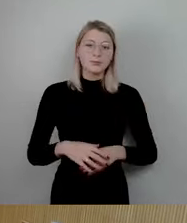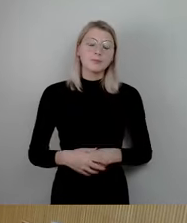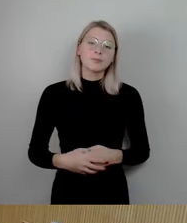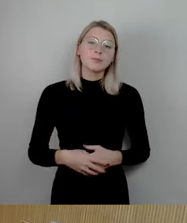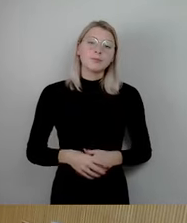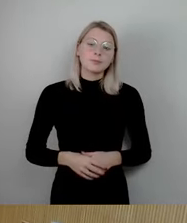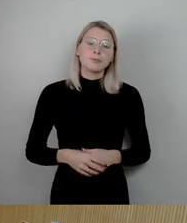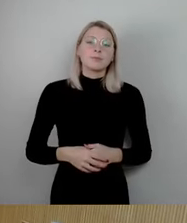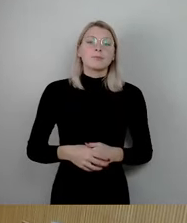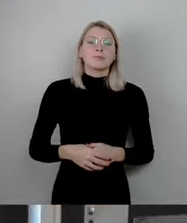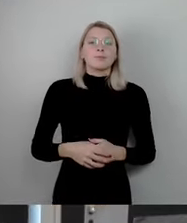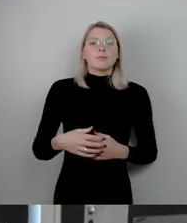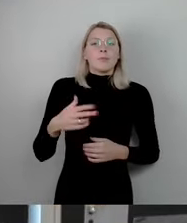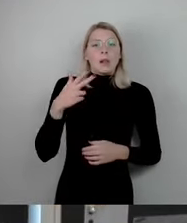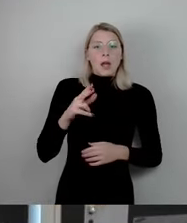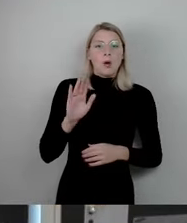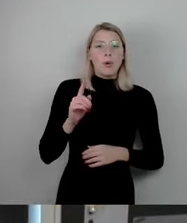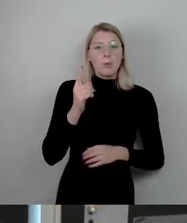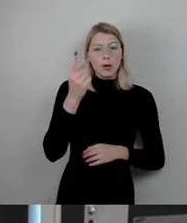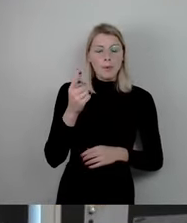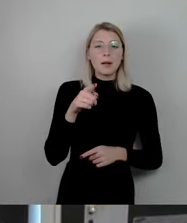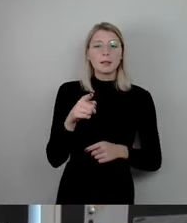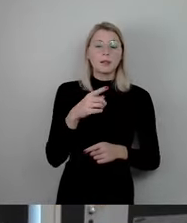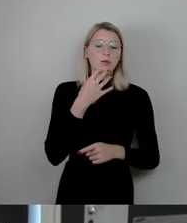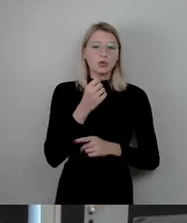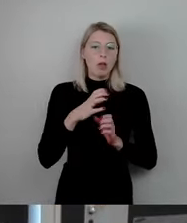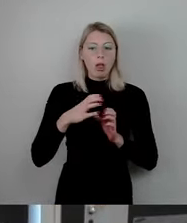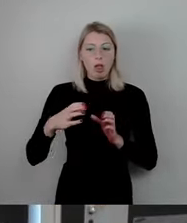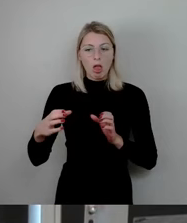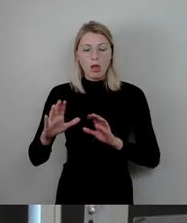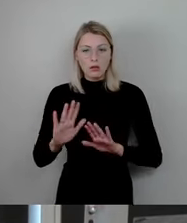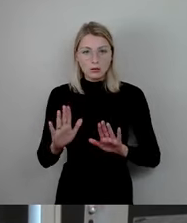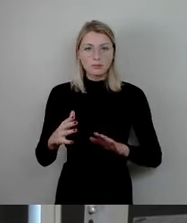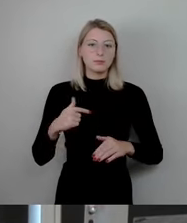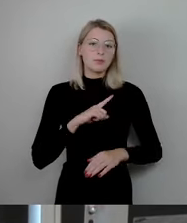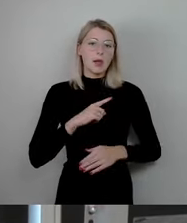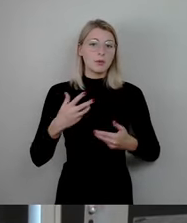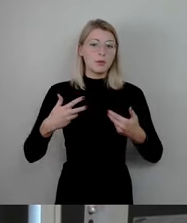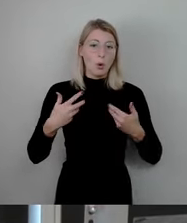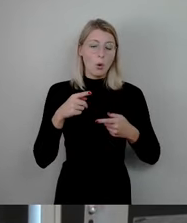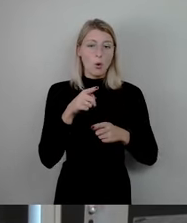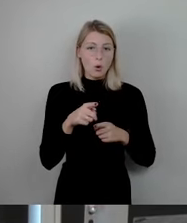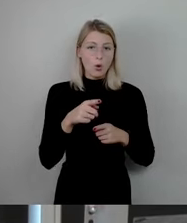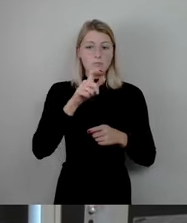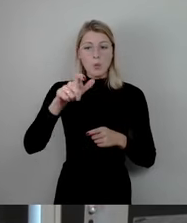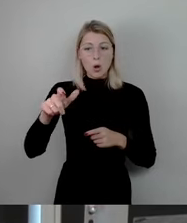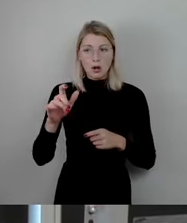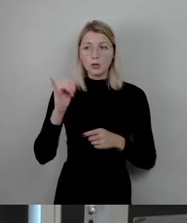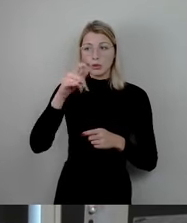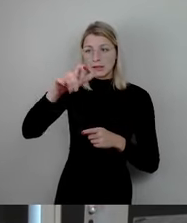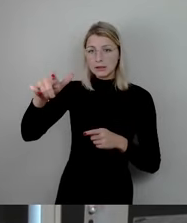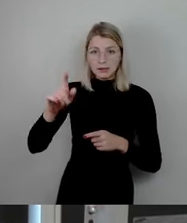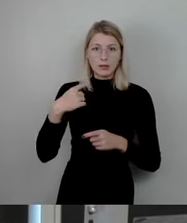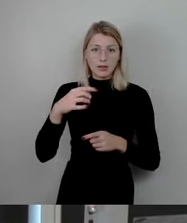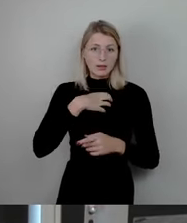Herr Oberbürgermeister, meine Damen und Herren, ich will es nicht lang machen. Ich freue mich, und zwar insbesondere für die Bürger und die Touristen unserer Stadt, dass sich